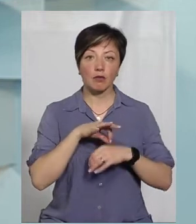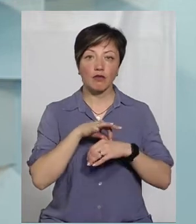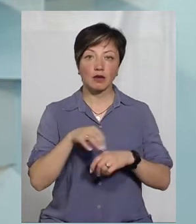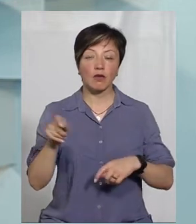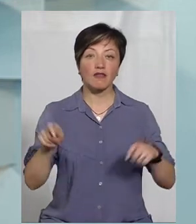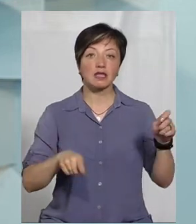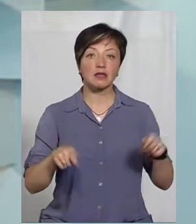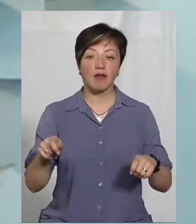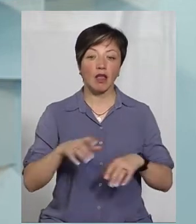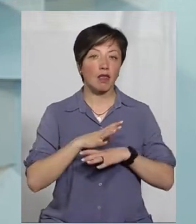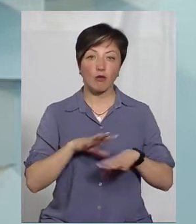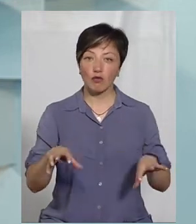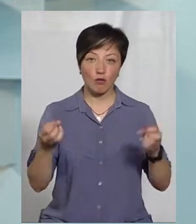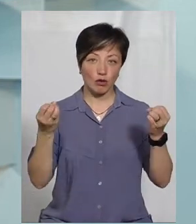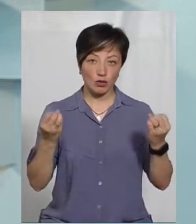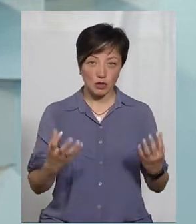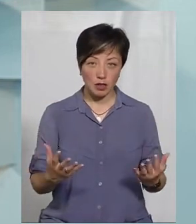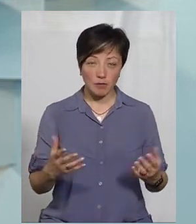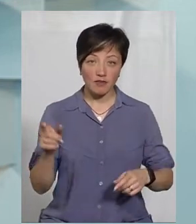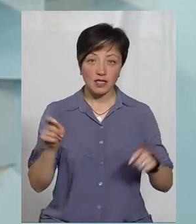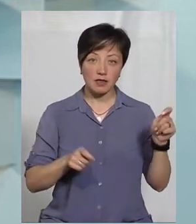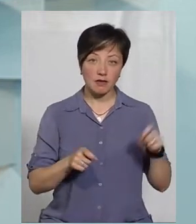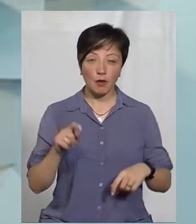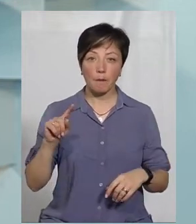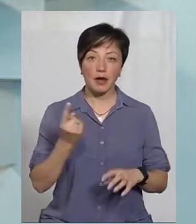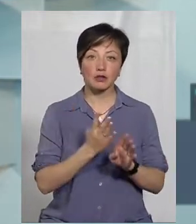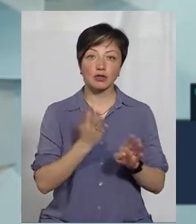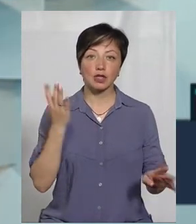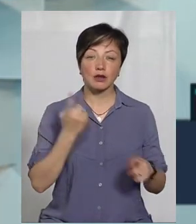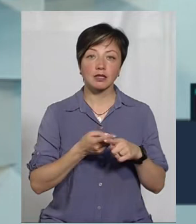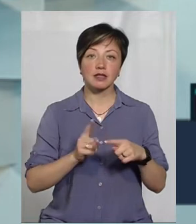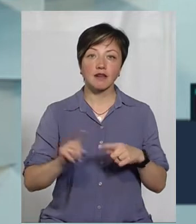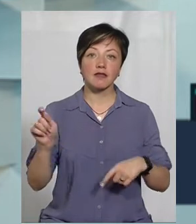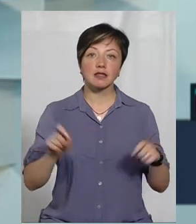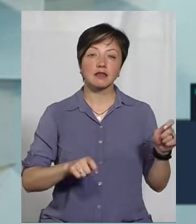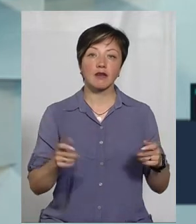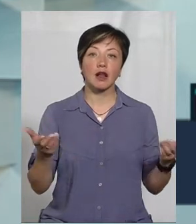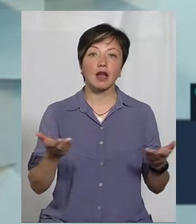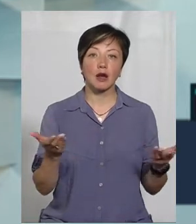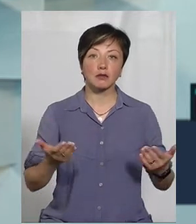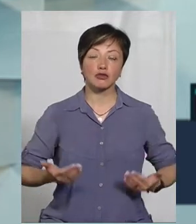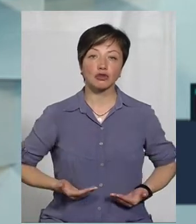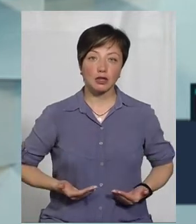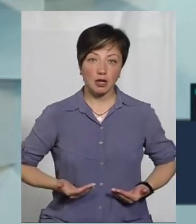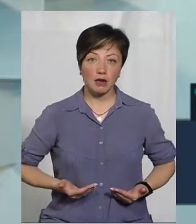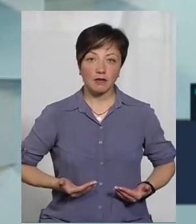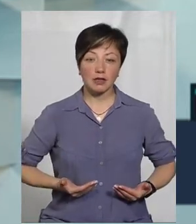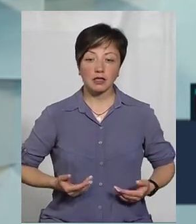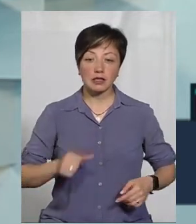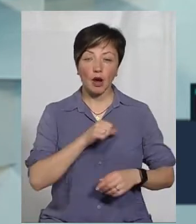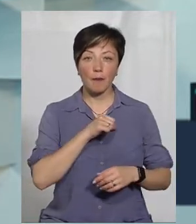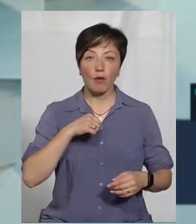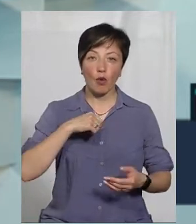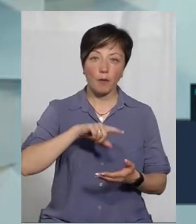фестиваль. Він не був простим фестивалем, він був, в першу чергу, це фестиваль, який би жителів самого